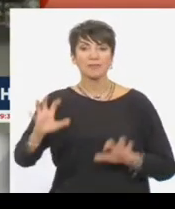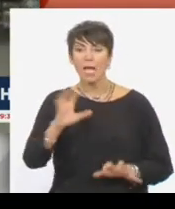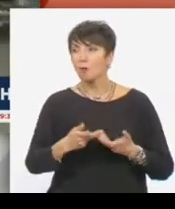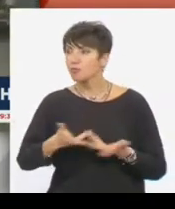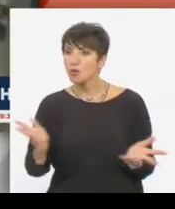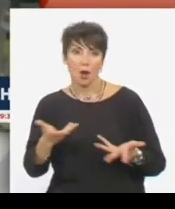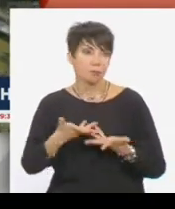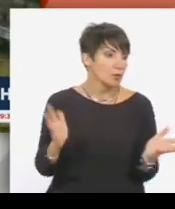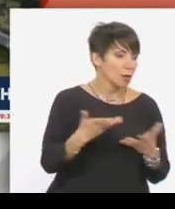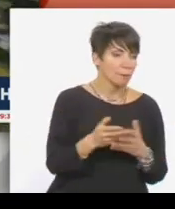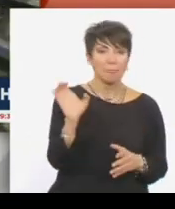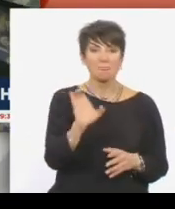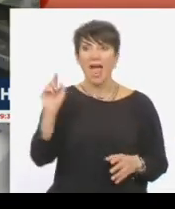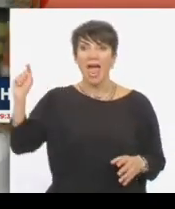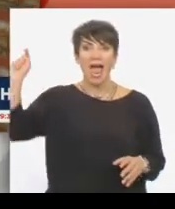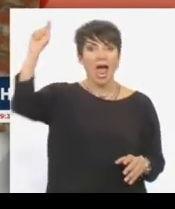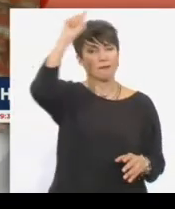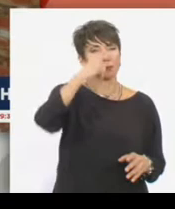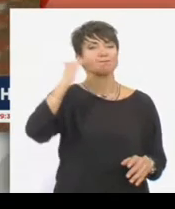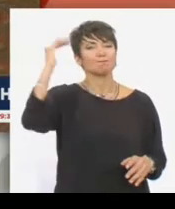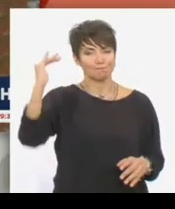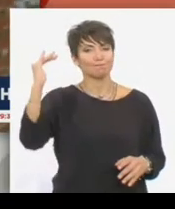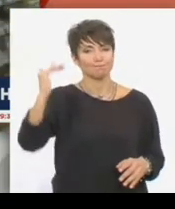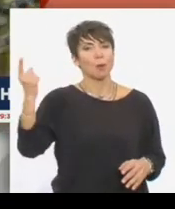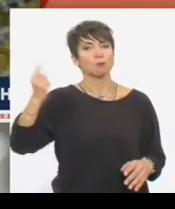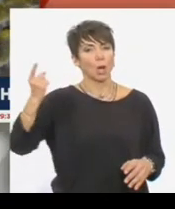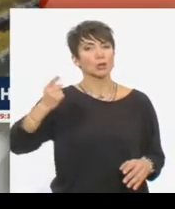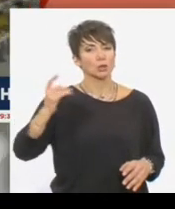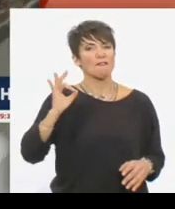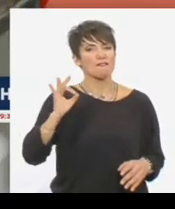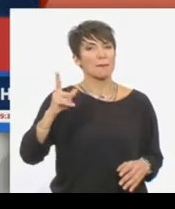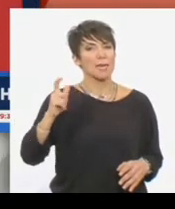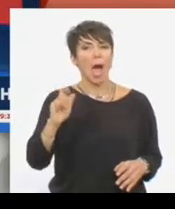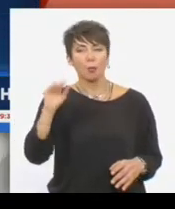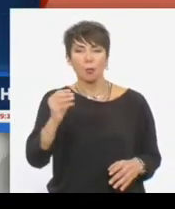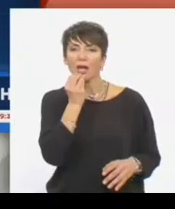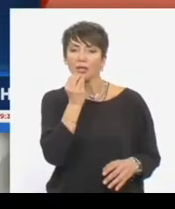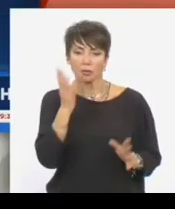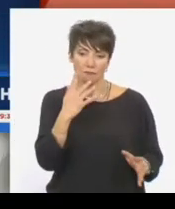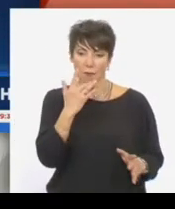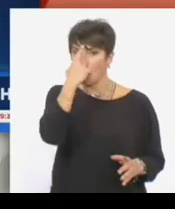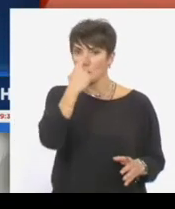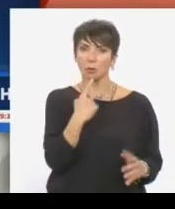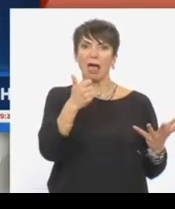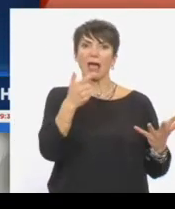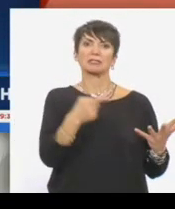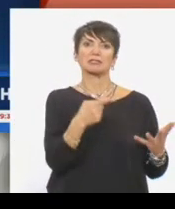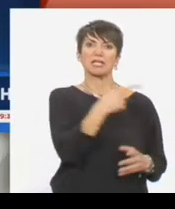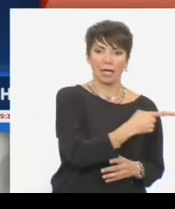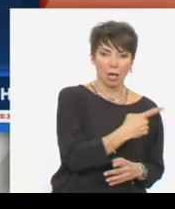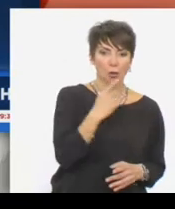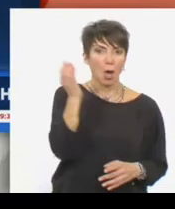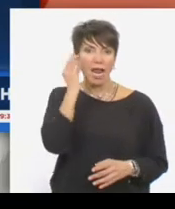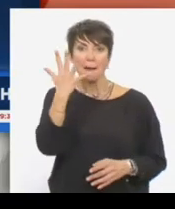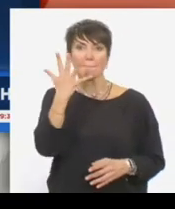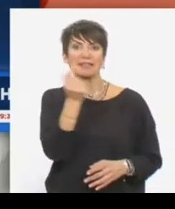Όλο και περισσότερες ευρωπαϊκές χώρες επιβάλλουν χαμηλότερους συντελεστές ΦΠΙΑ στα βασικά τρόφιμα. Η Πορτογαλία 6%, η Γαλλία